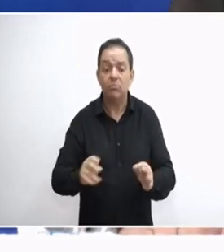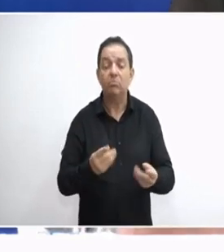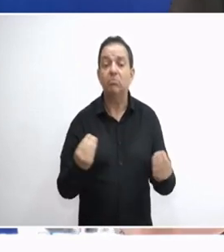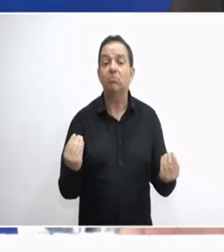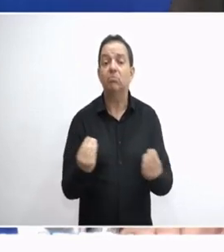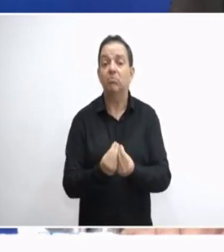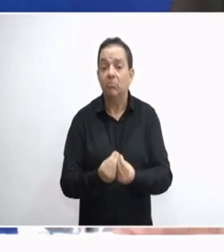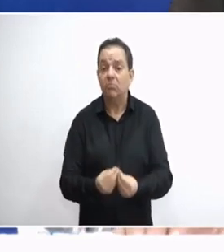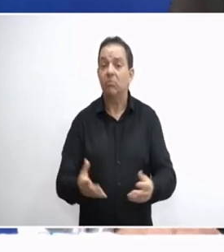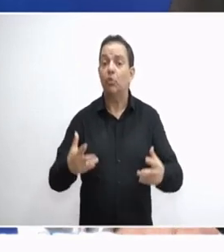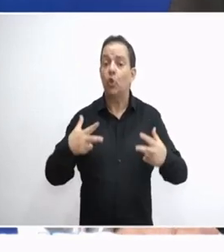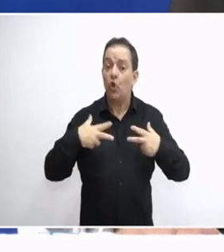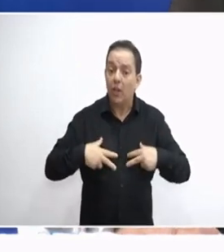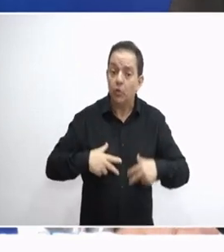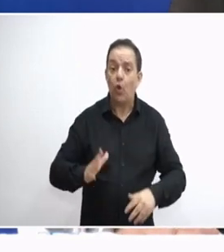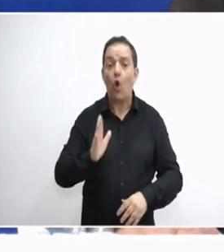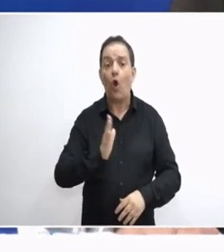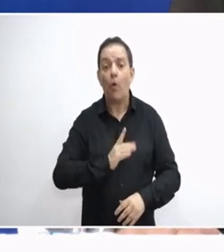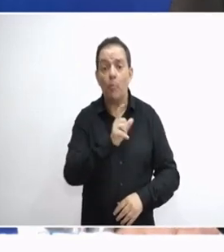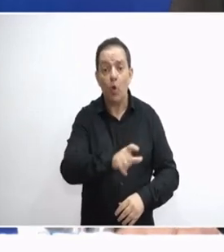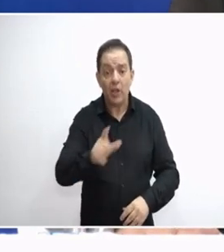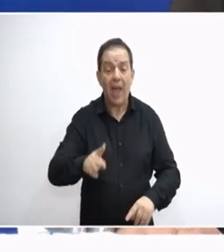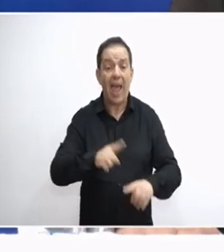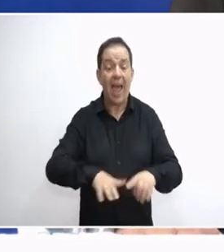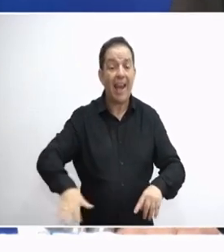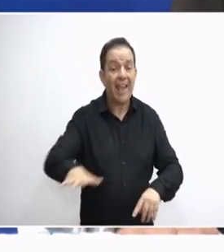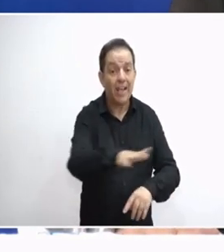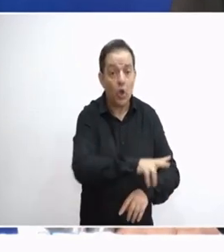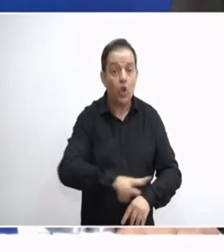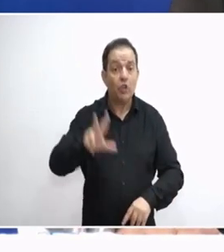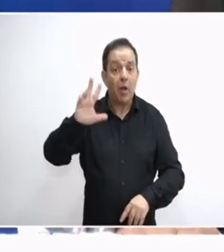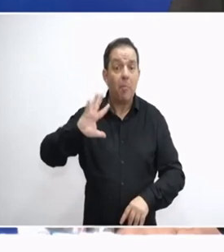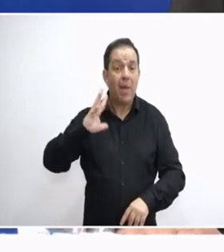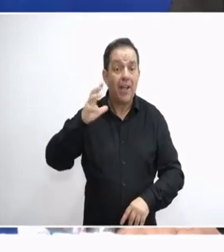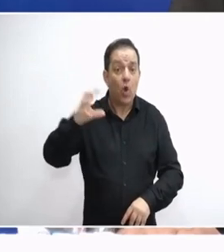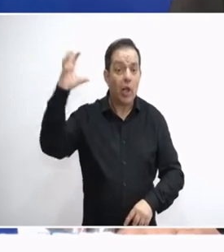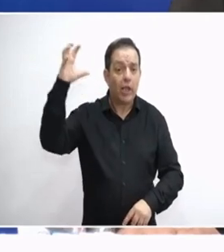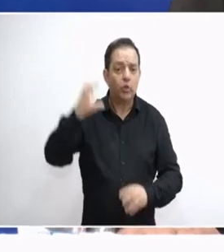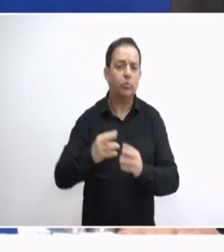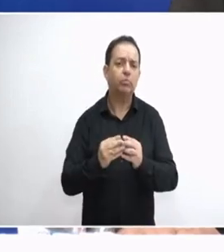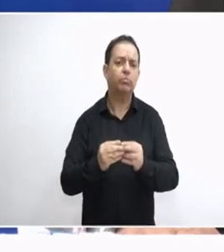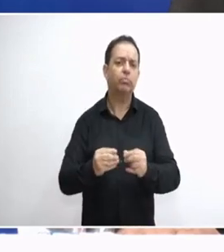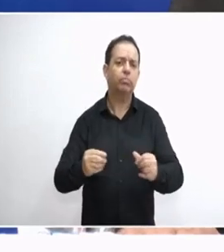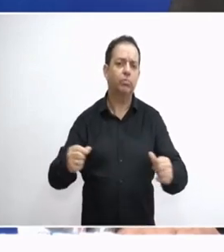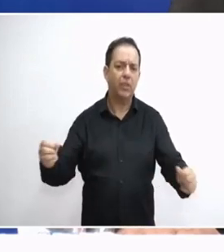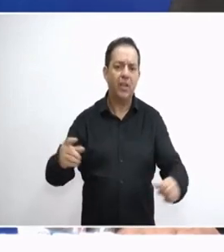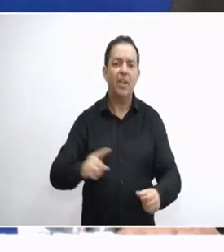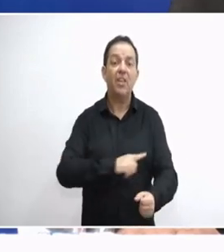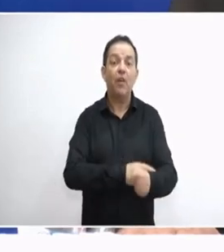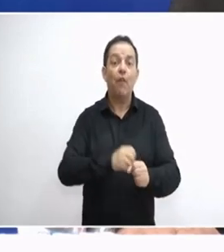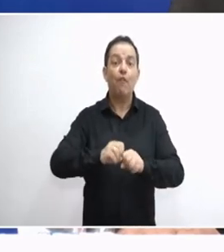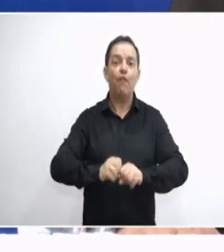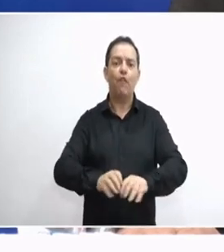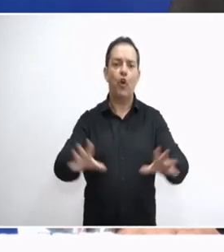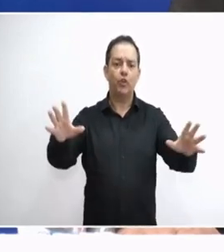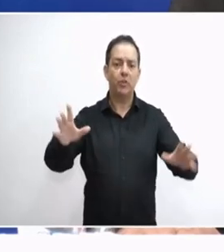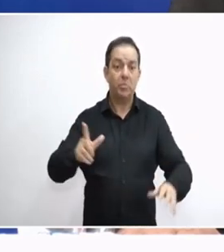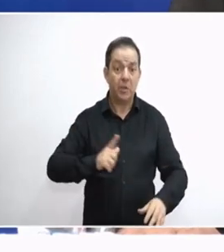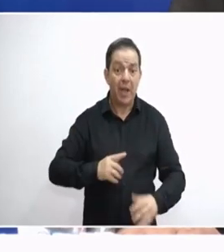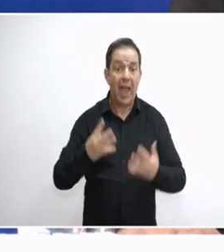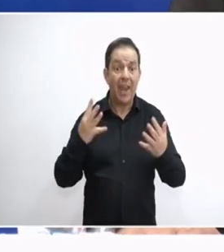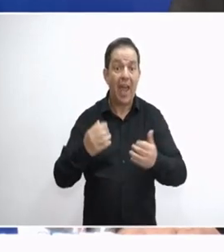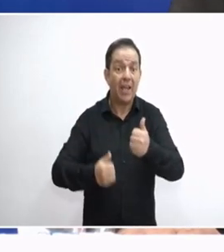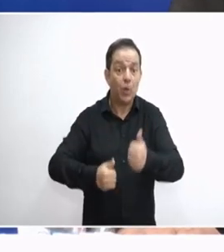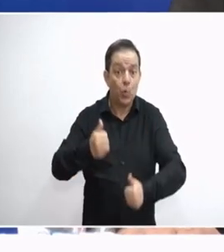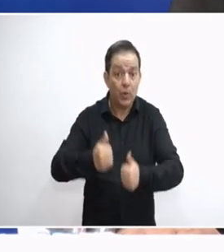δομούμε την πολιτεία και τον πολίτη. Έγιναν συνελεύσεις μέχρι να σβήσω ήλιος. Δύναμη φως. Περιμένουμε. 9